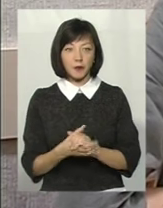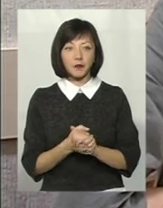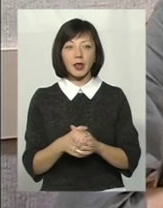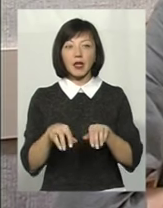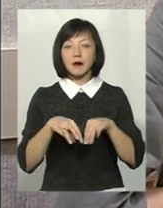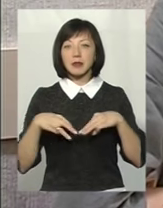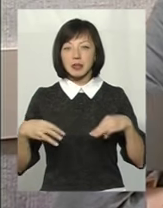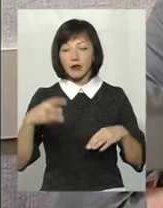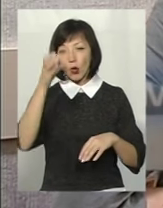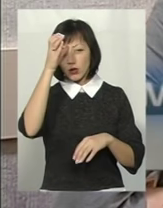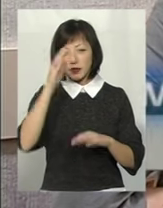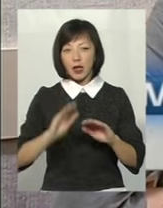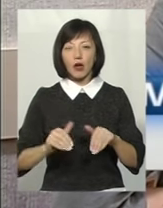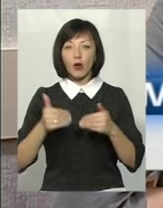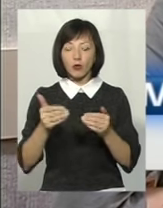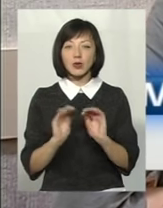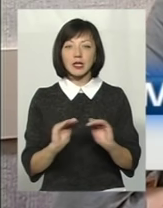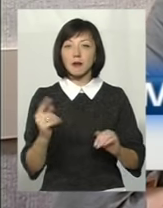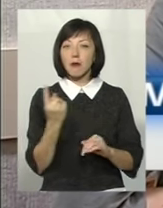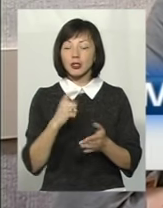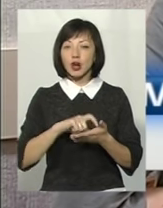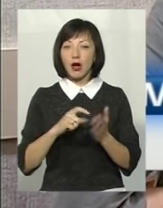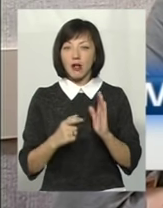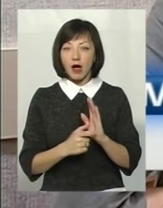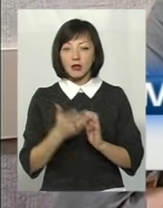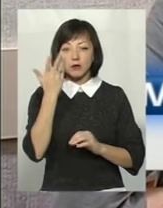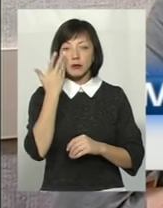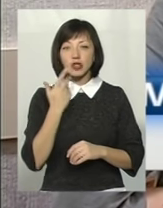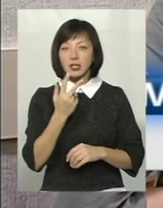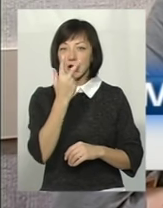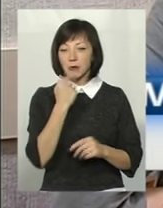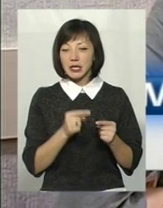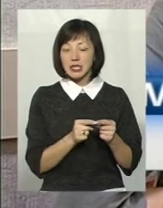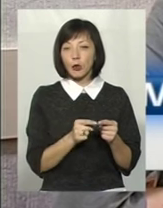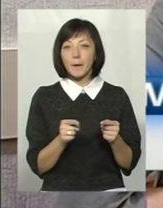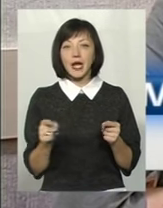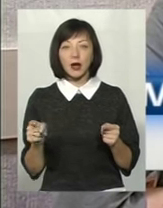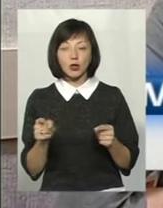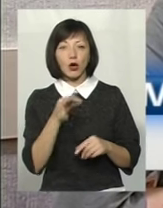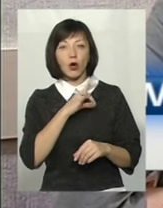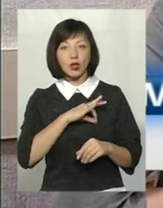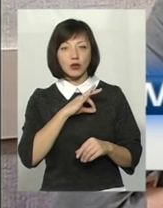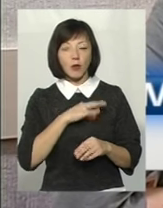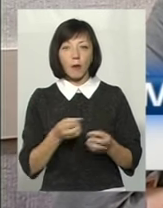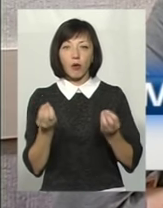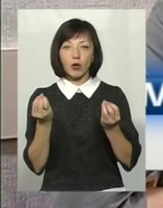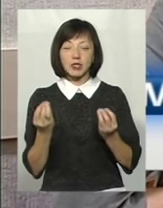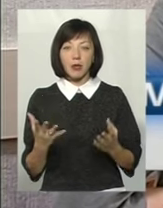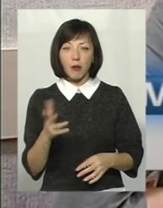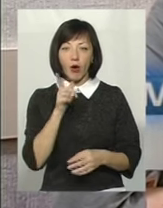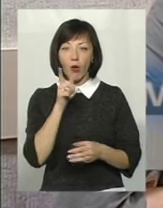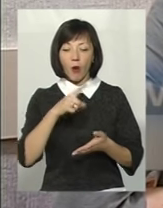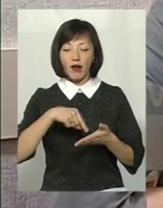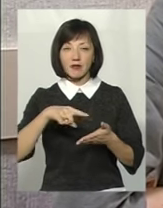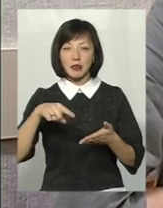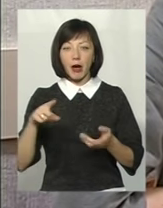рекомендовано учням перших класів під час адаптаційного періоду користуватися простим олівцем.